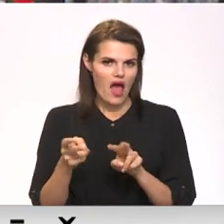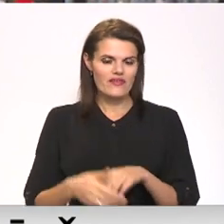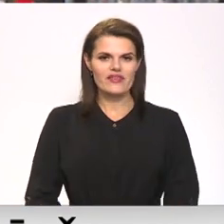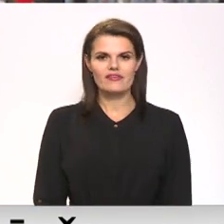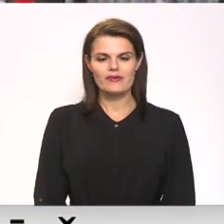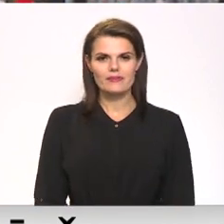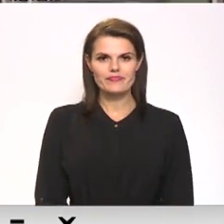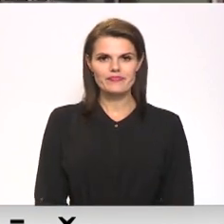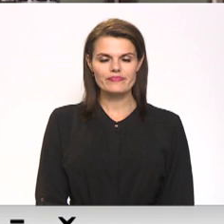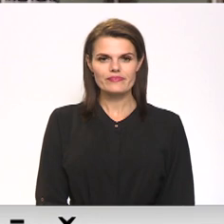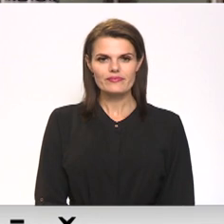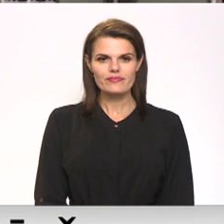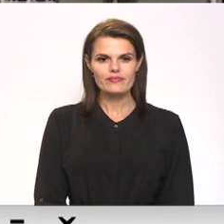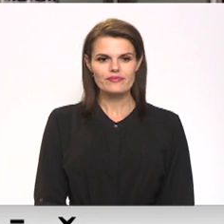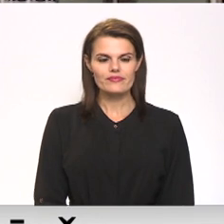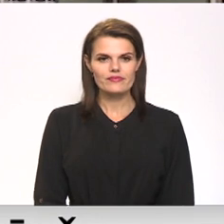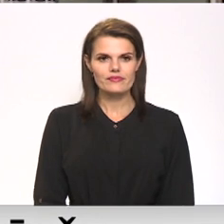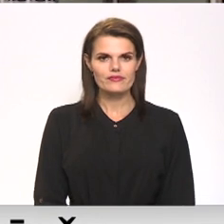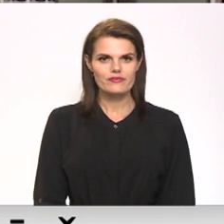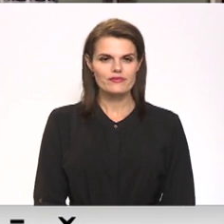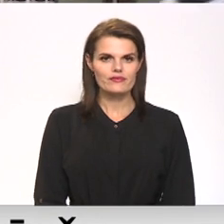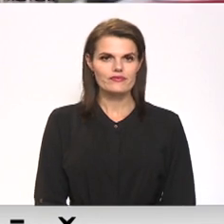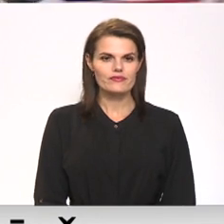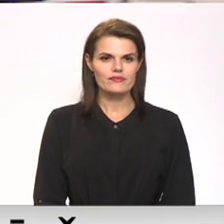Paegļkāne, Kaspars Daņļevičs, Švidzdaugavas televīzija.